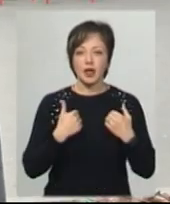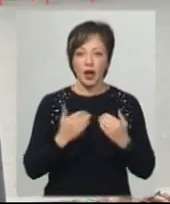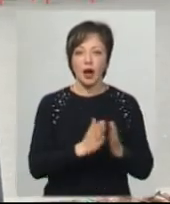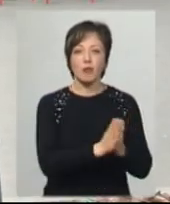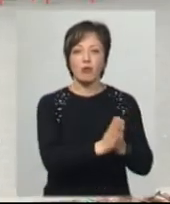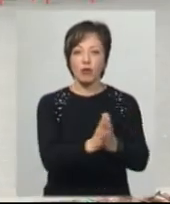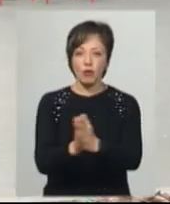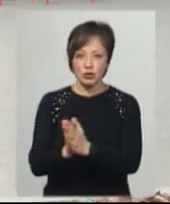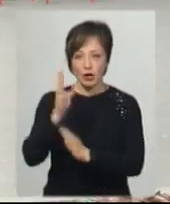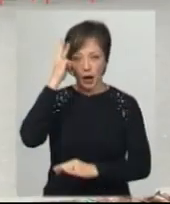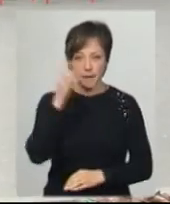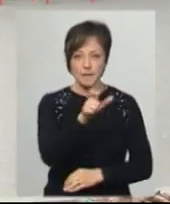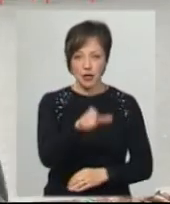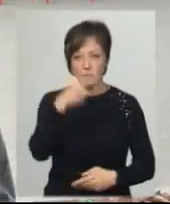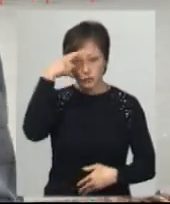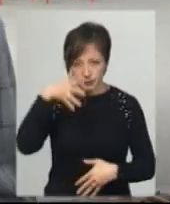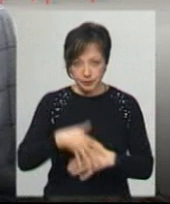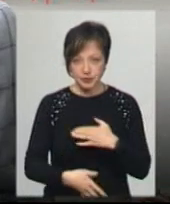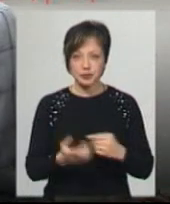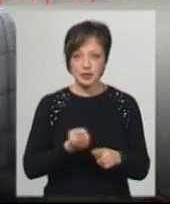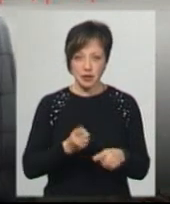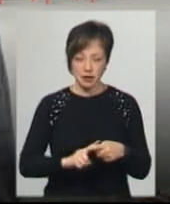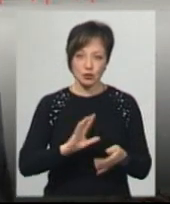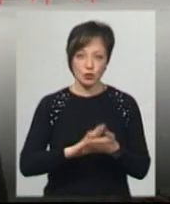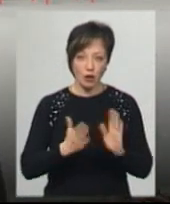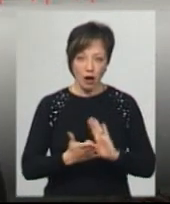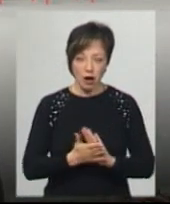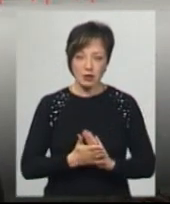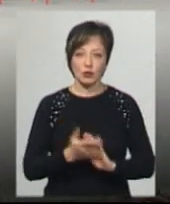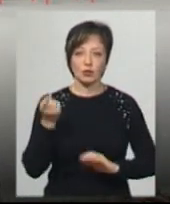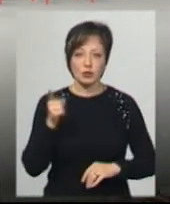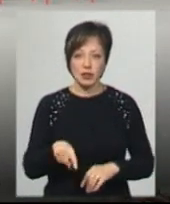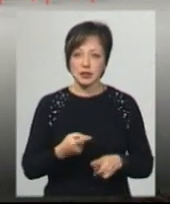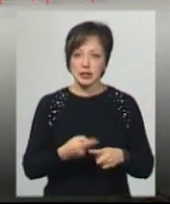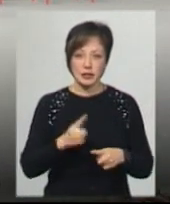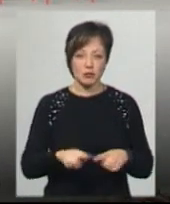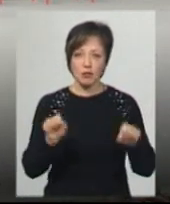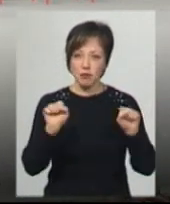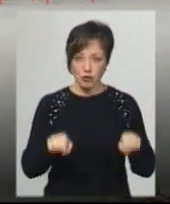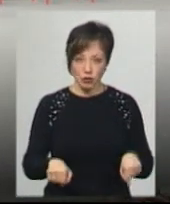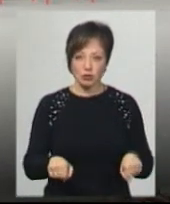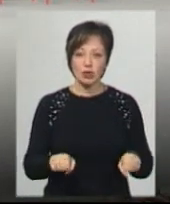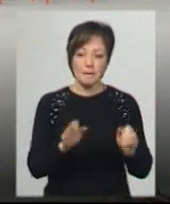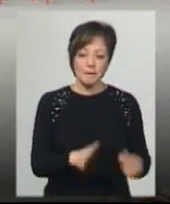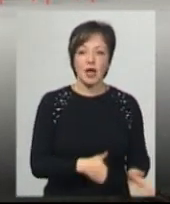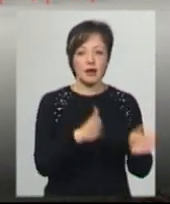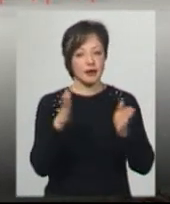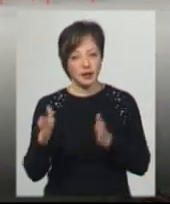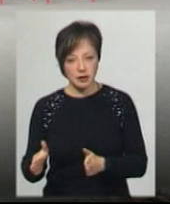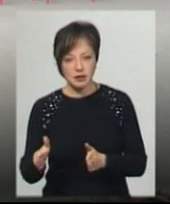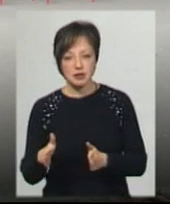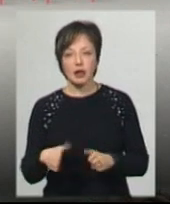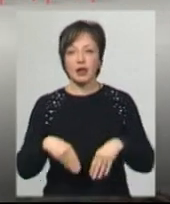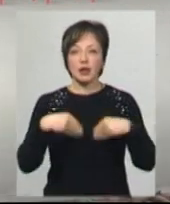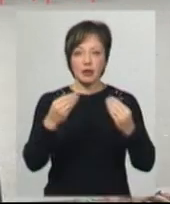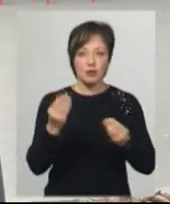хмельничан з розумінням поставитися до цього, оскільки це таке, що можна перенести. Дасть